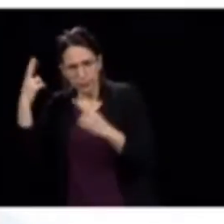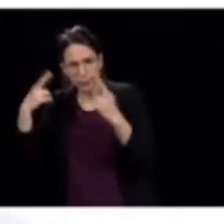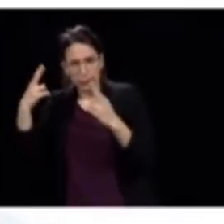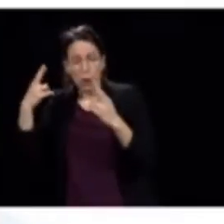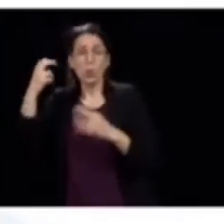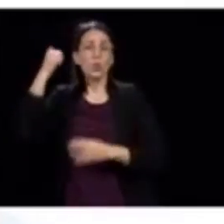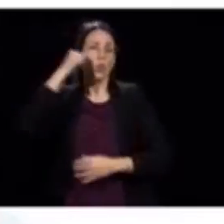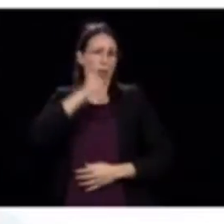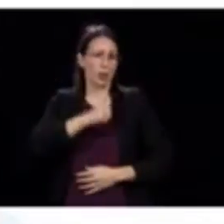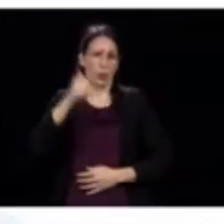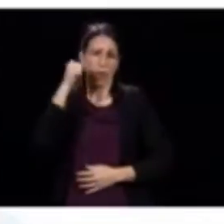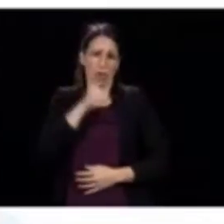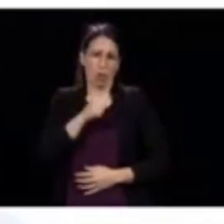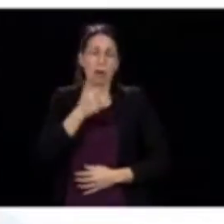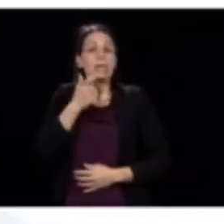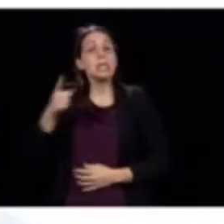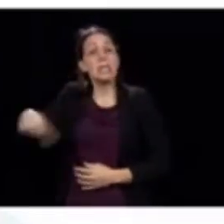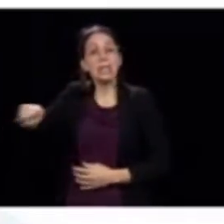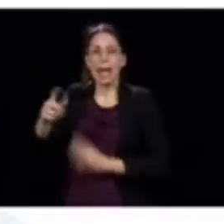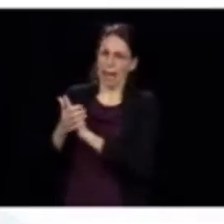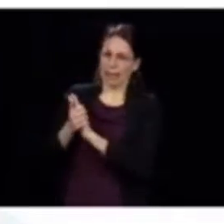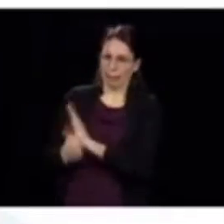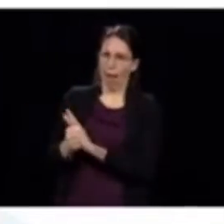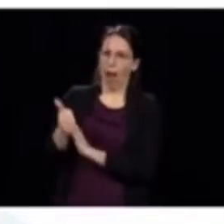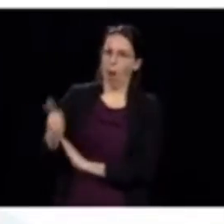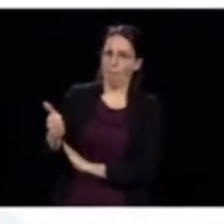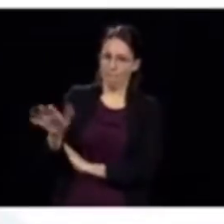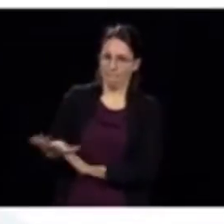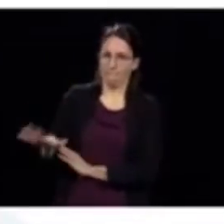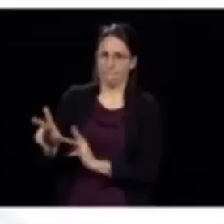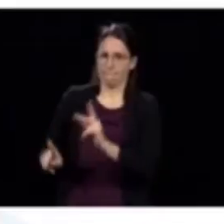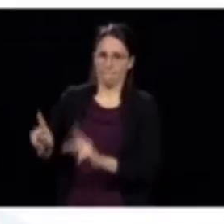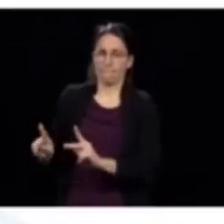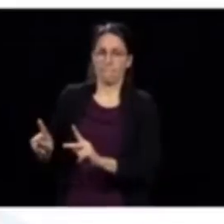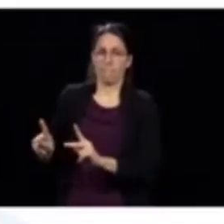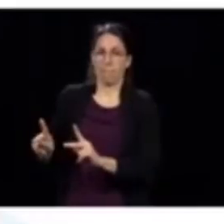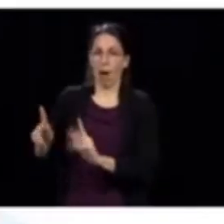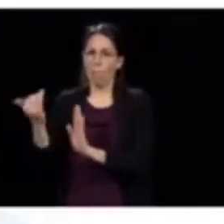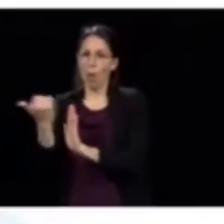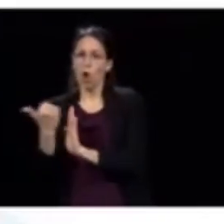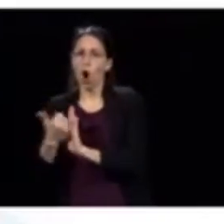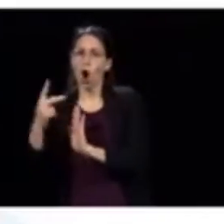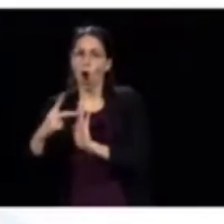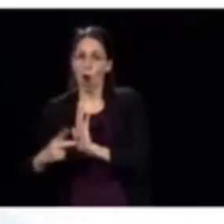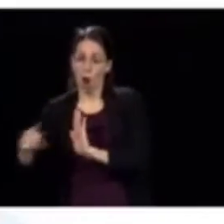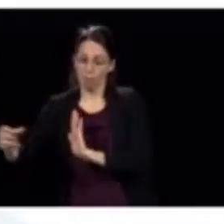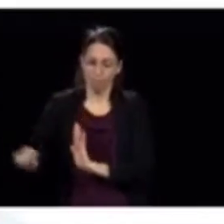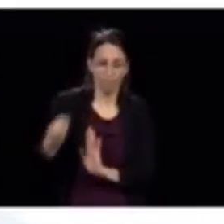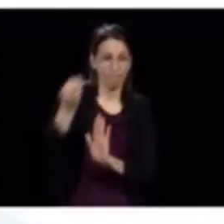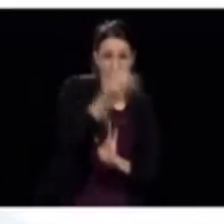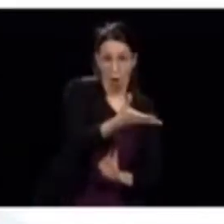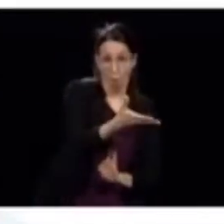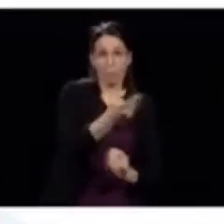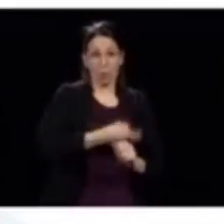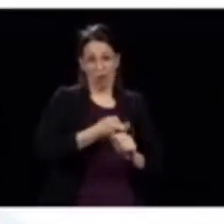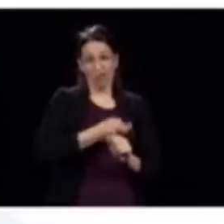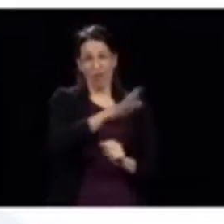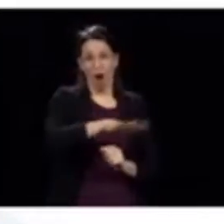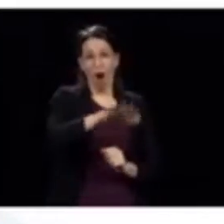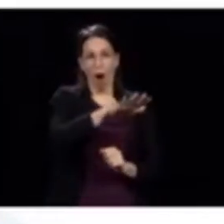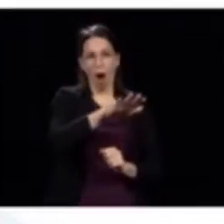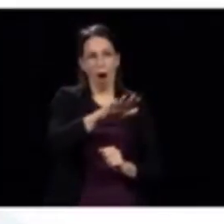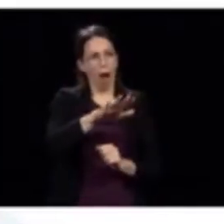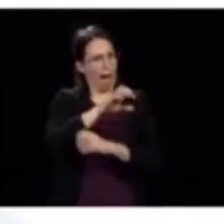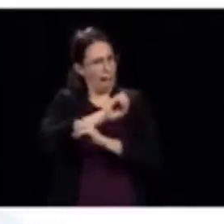travail quotidien qu'il faut faire avec les experts cliniques. Mais les protocoles sont transmis et les protocoles sont noirs sur